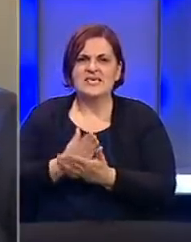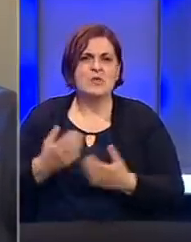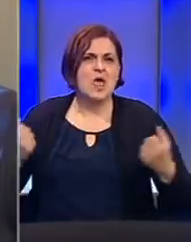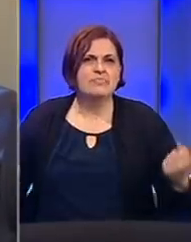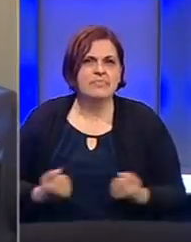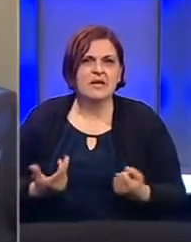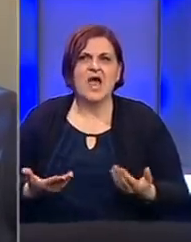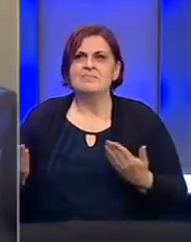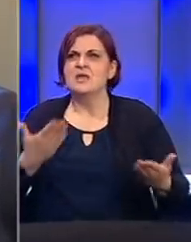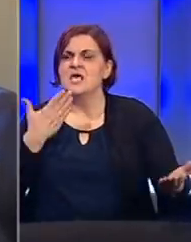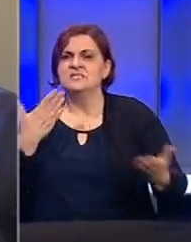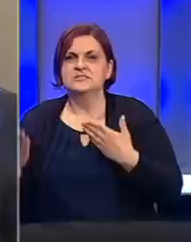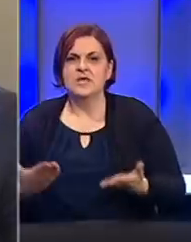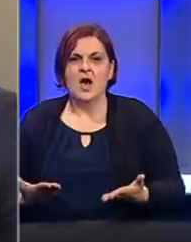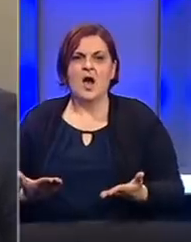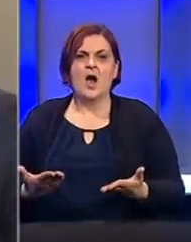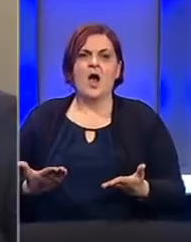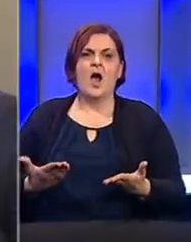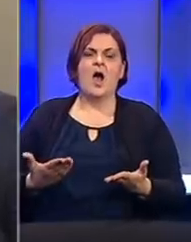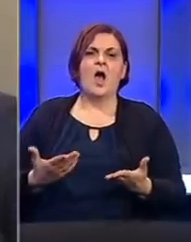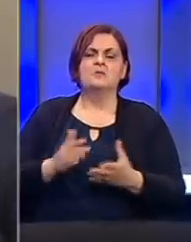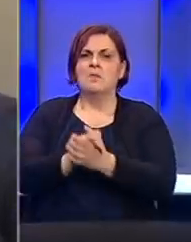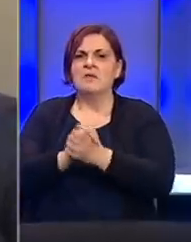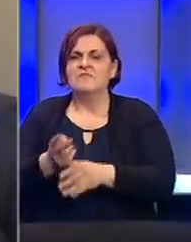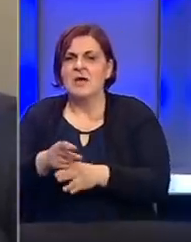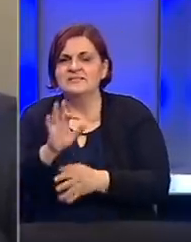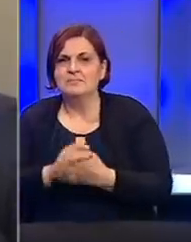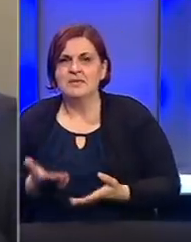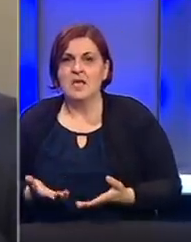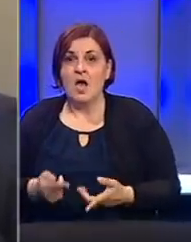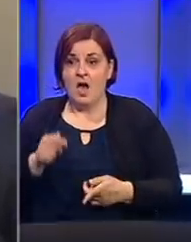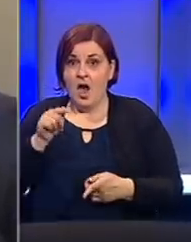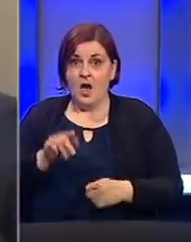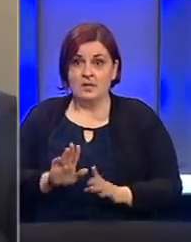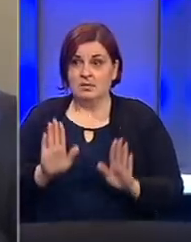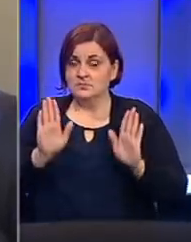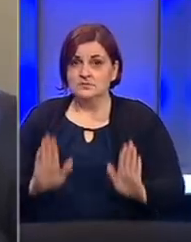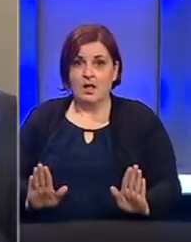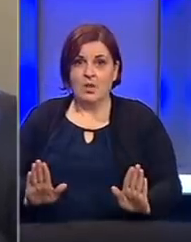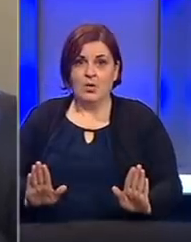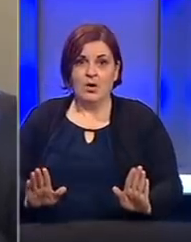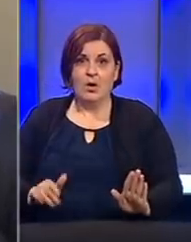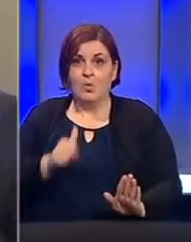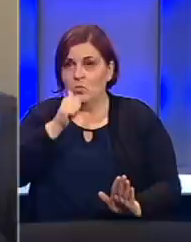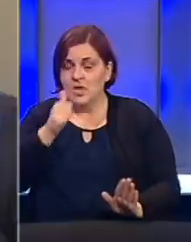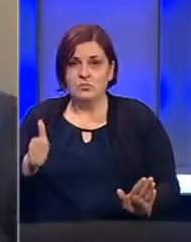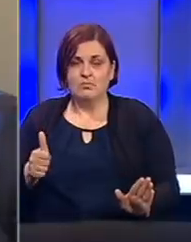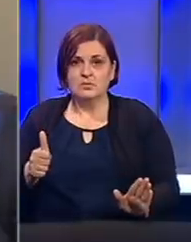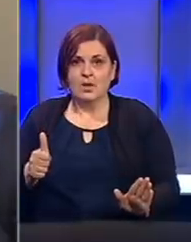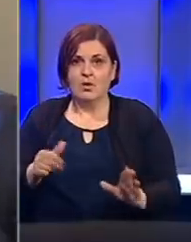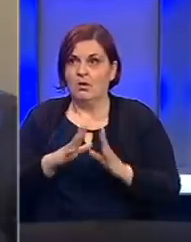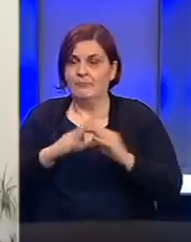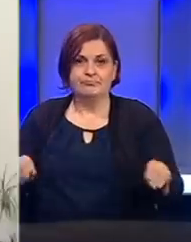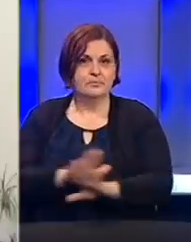treningu ili na nekim sastancima ili na kafama s prijateljima kad je ovo sve stalo znači bukvano u jednom danu je